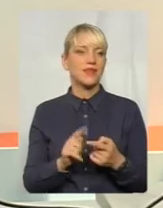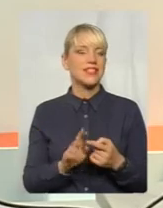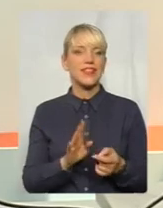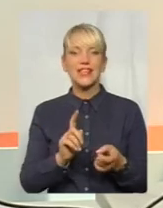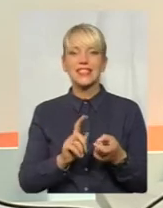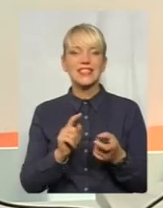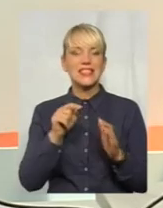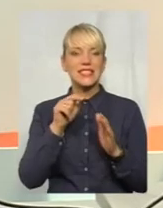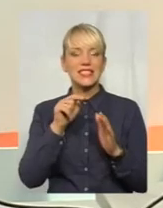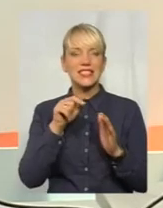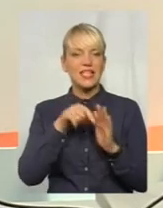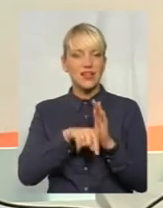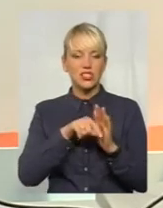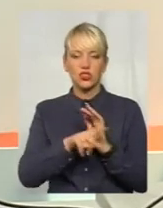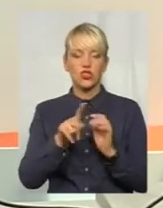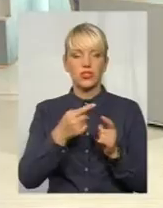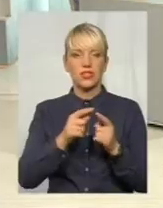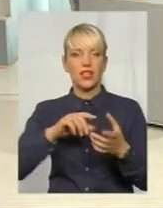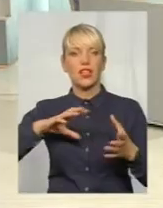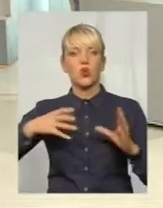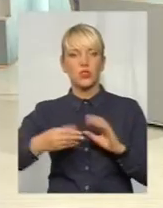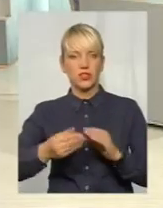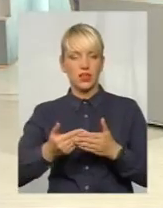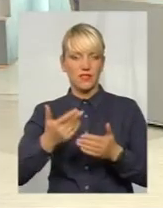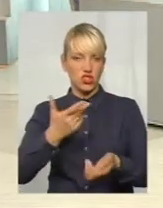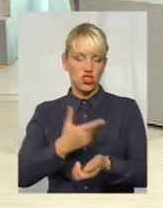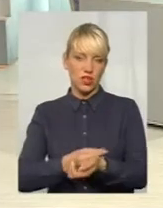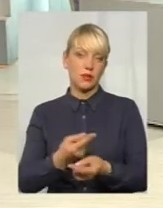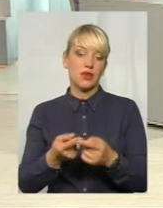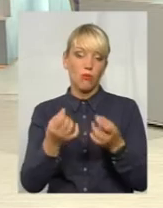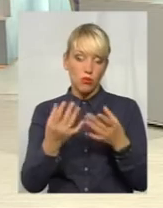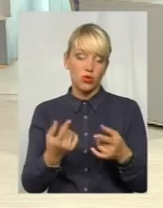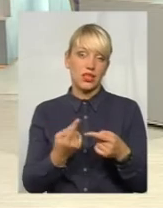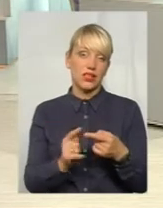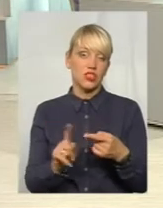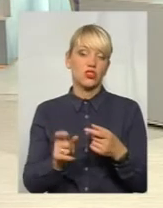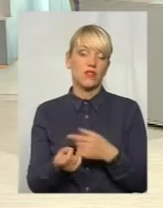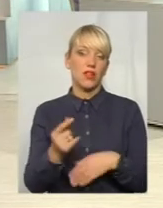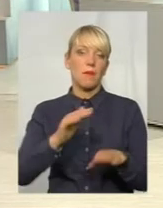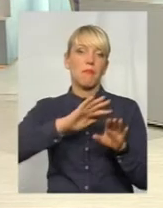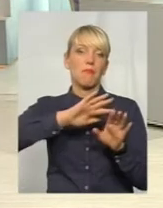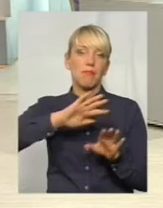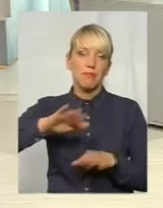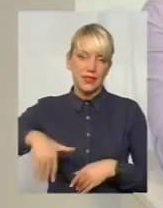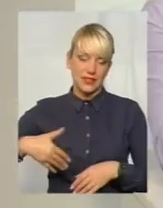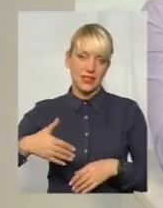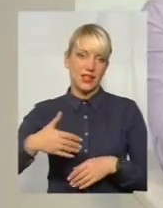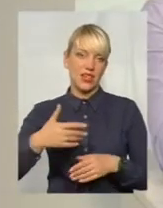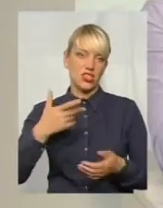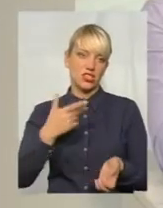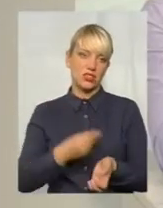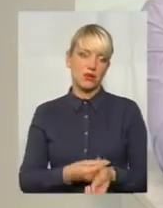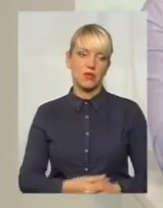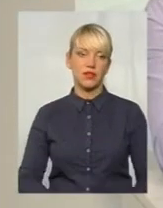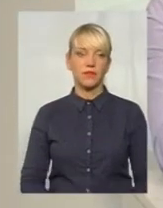завжди означає, що це результат щеплення. Це просто те, що виникло після щеплення. Не завжди означає, це так